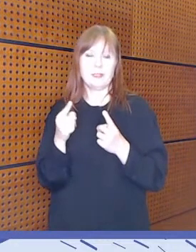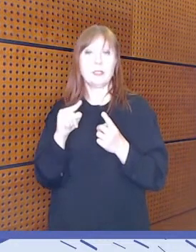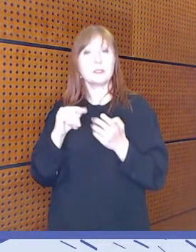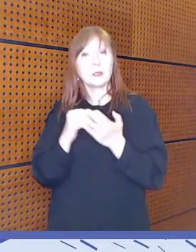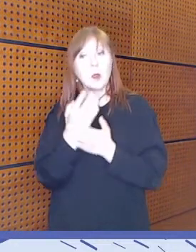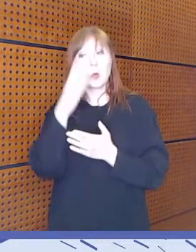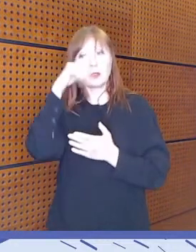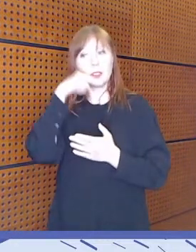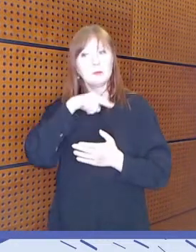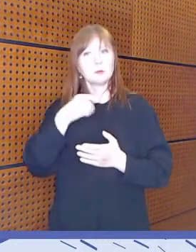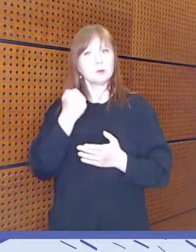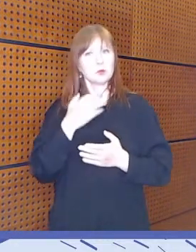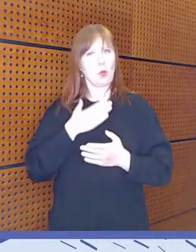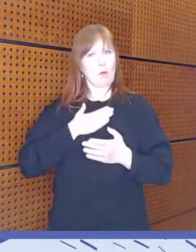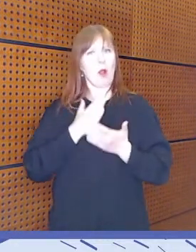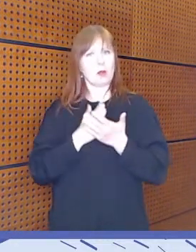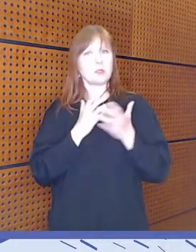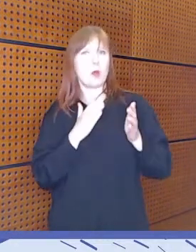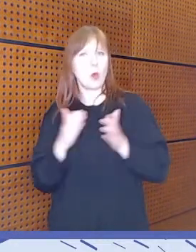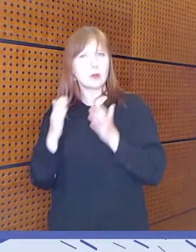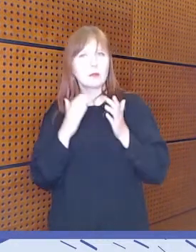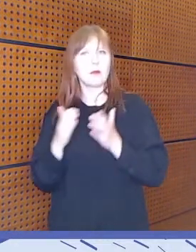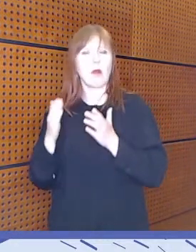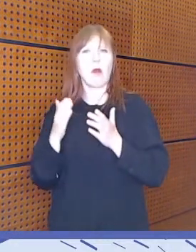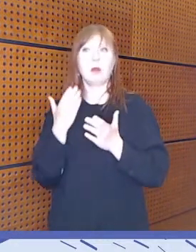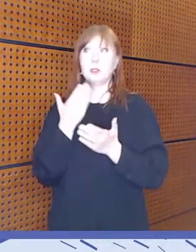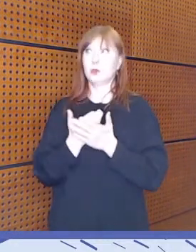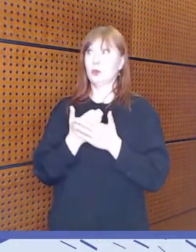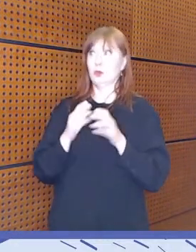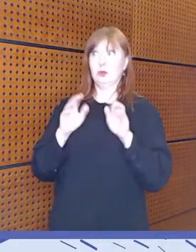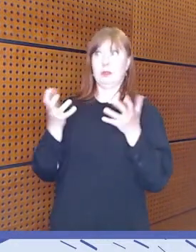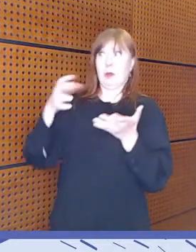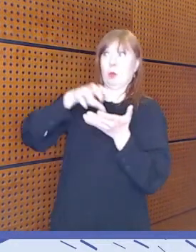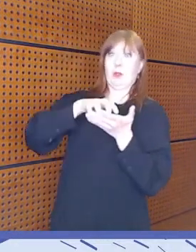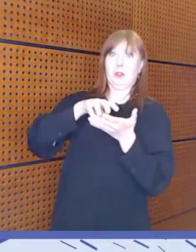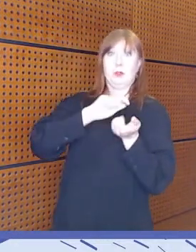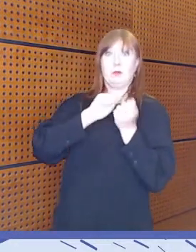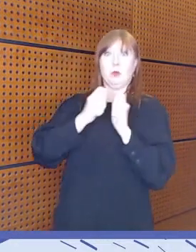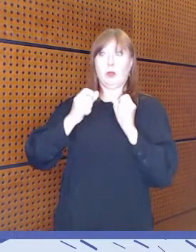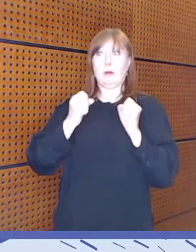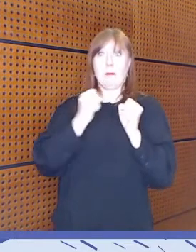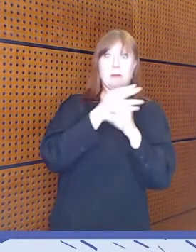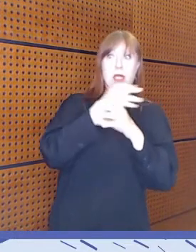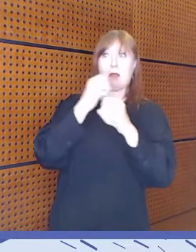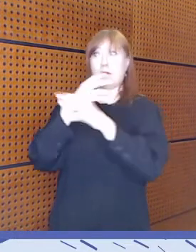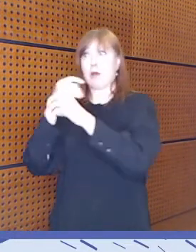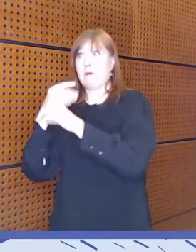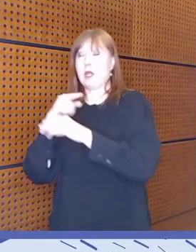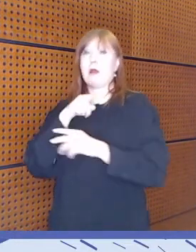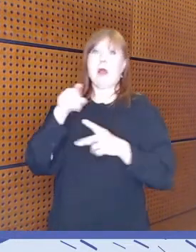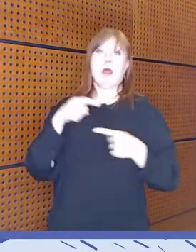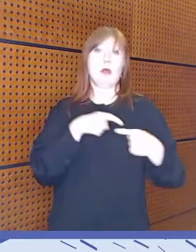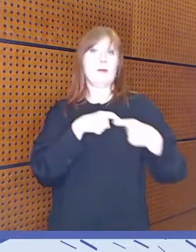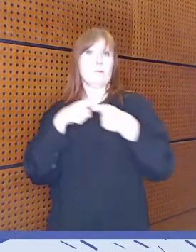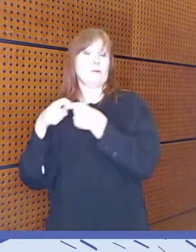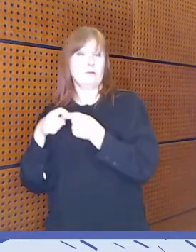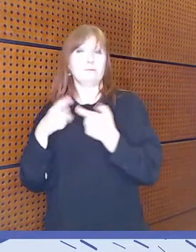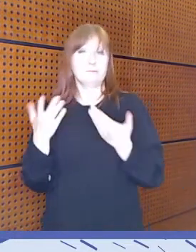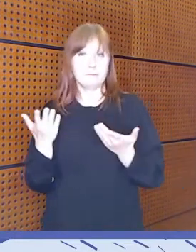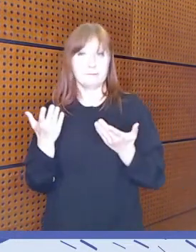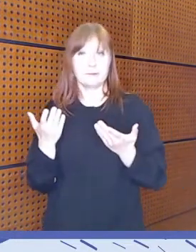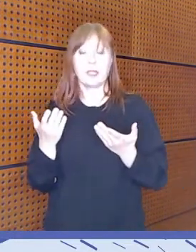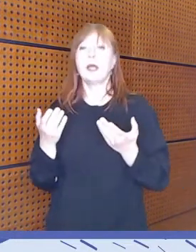hoitaa omia asioitaan. Yhä medioituneemmassa yhteiskunnassamme. Medialukutaito luo